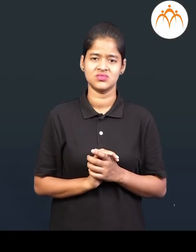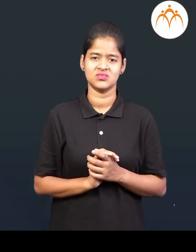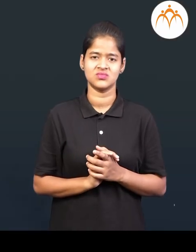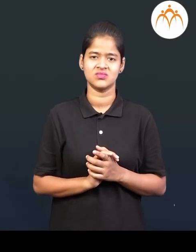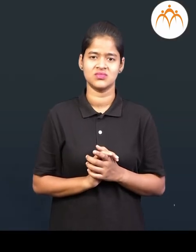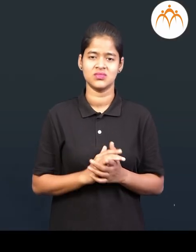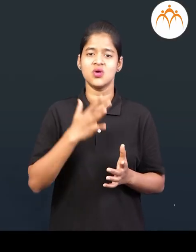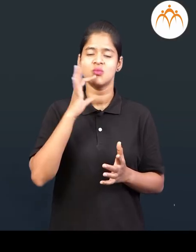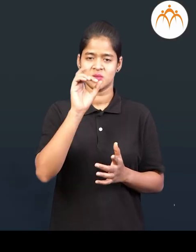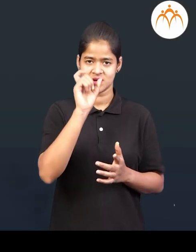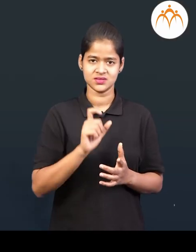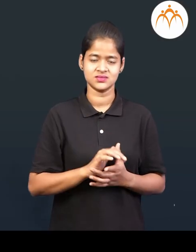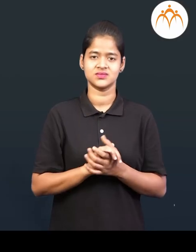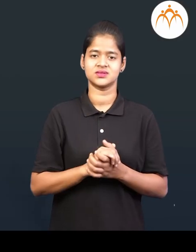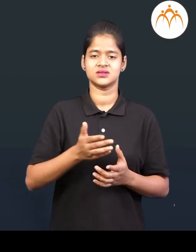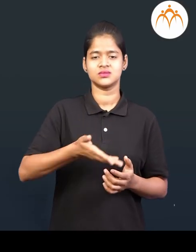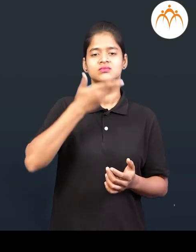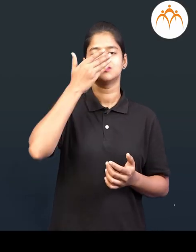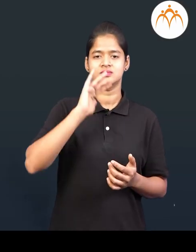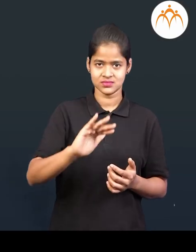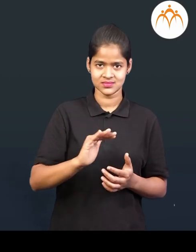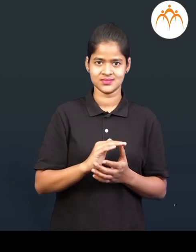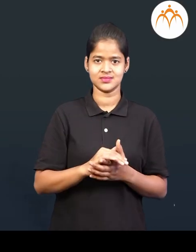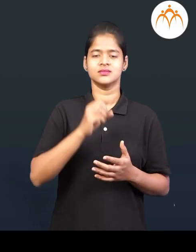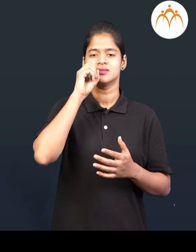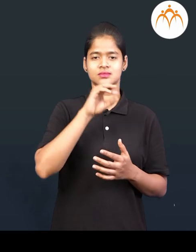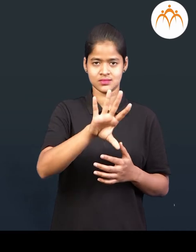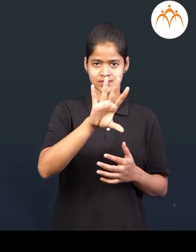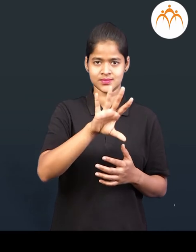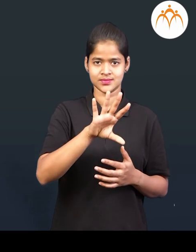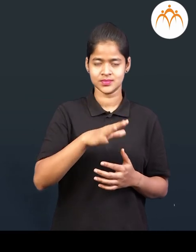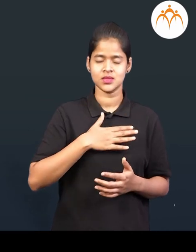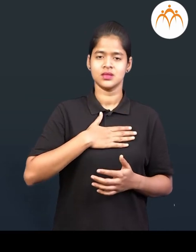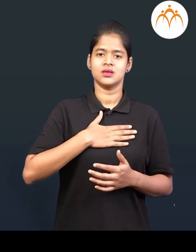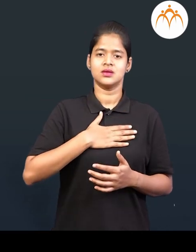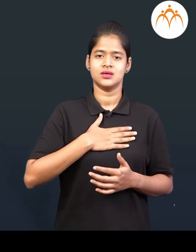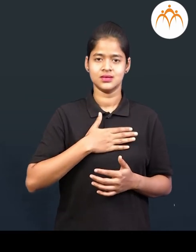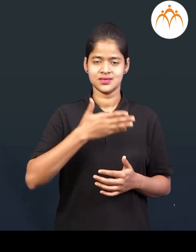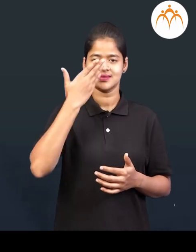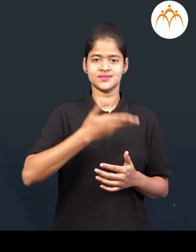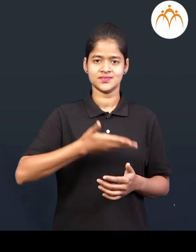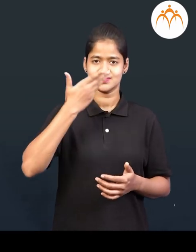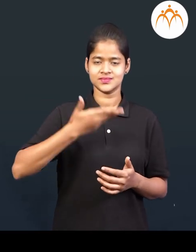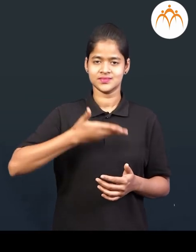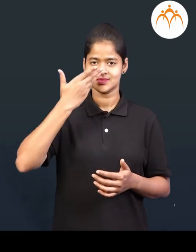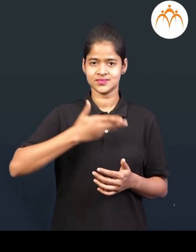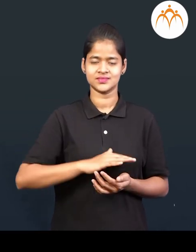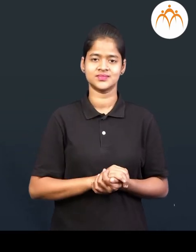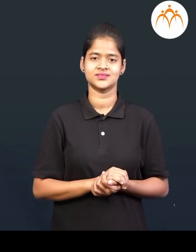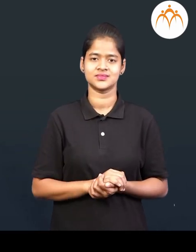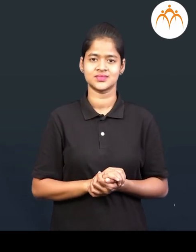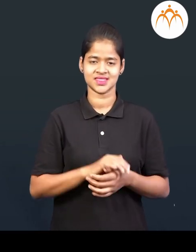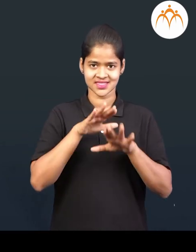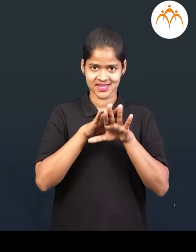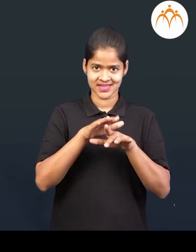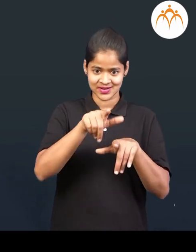पारिभाशिक शब्द श्वास। उच्छ्वास। श्वसन। श्वासोच्छ्वास।